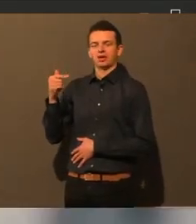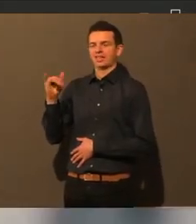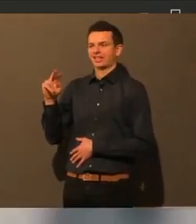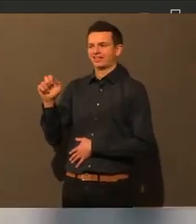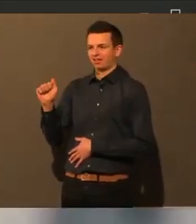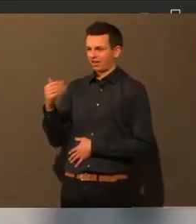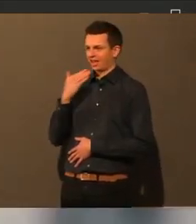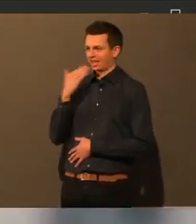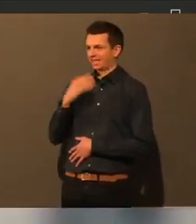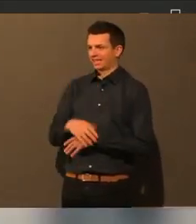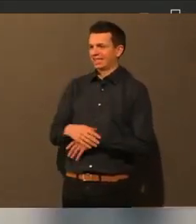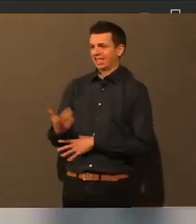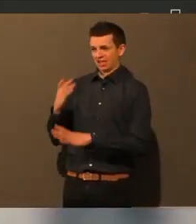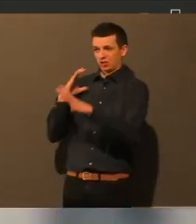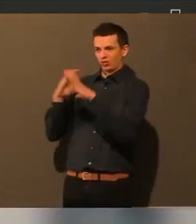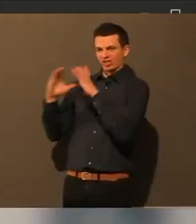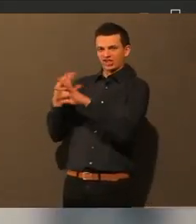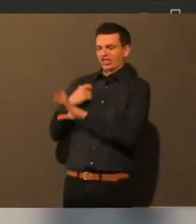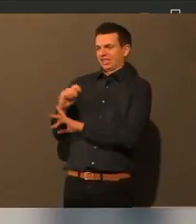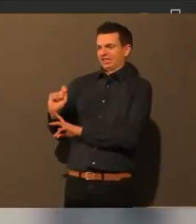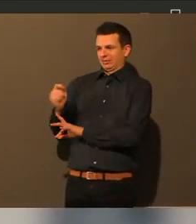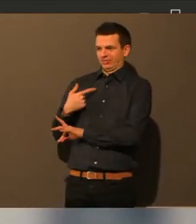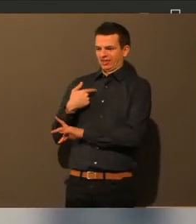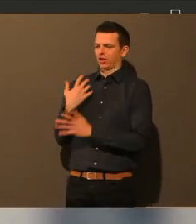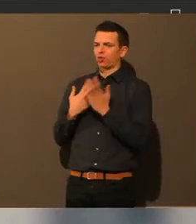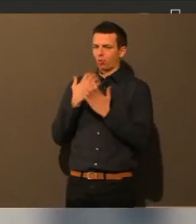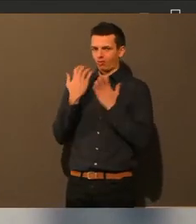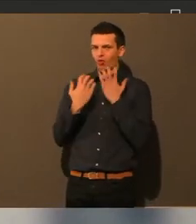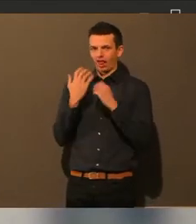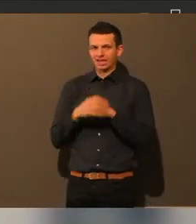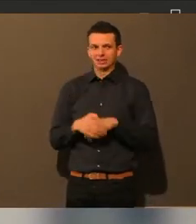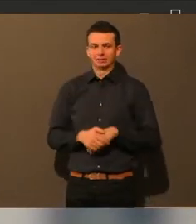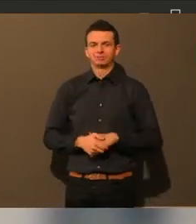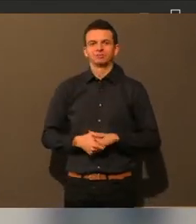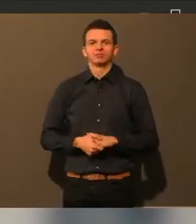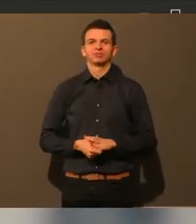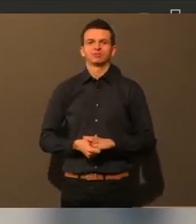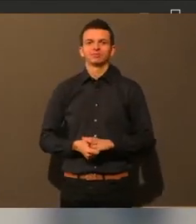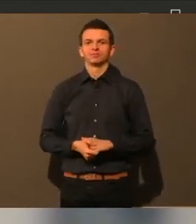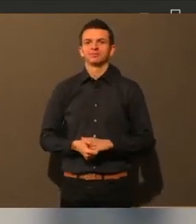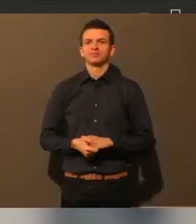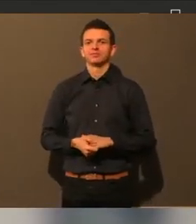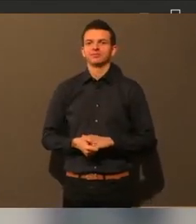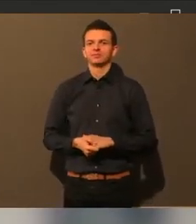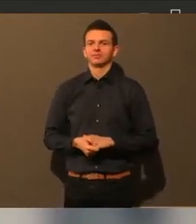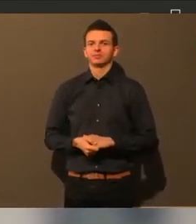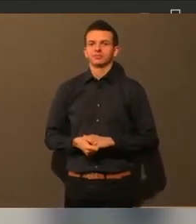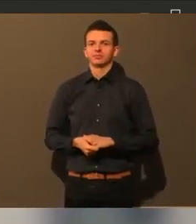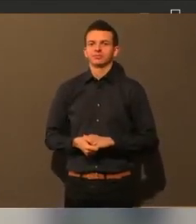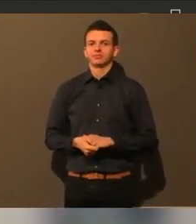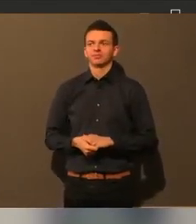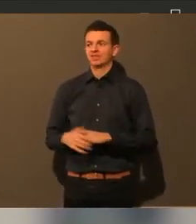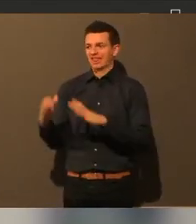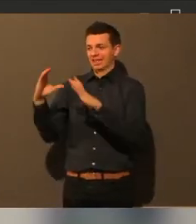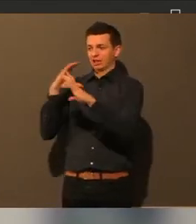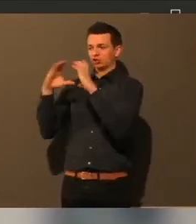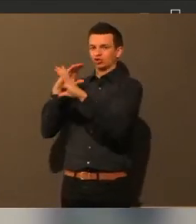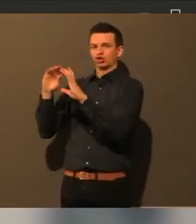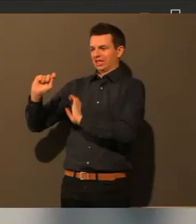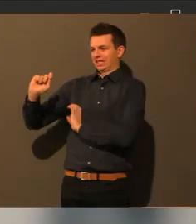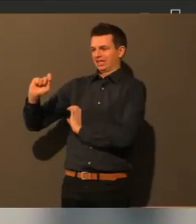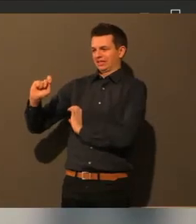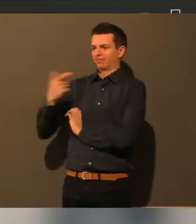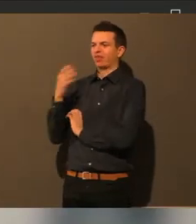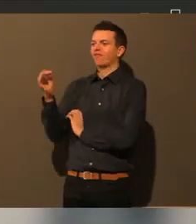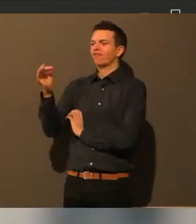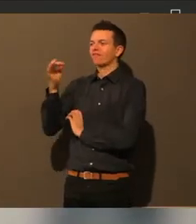Kannst du bitte dein Mikro kurz ausmachen, weil sonst gibt es Rückkopplungen. Ja, danke. Im Chat zum Beispiel wird die Frage noch gestellt.